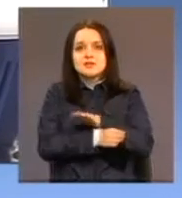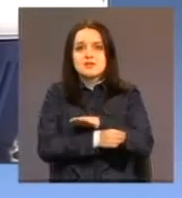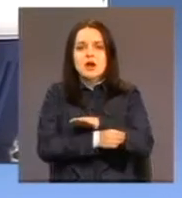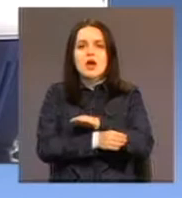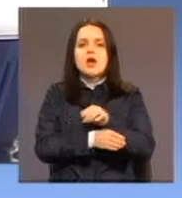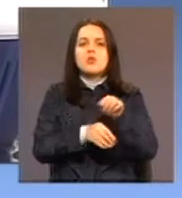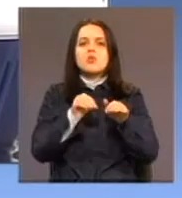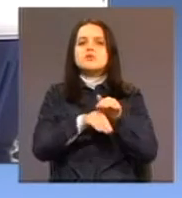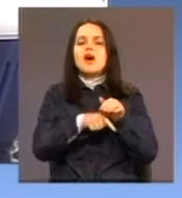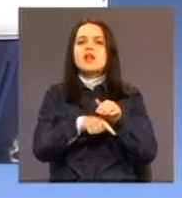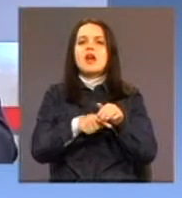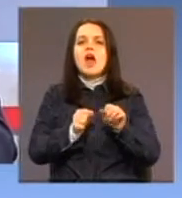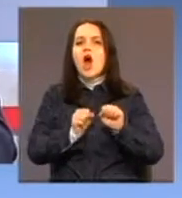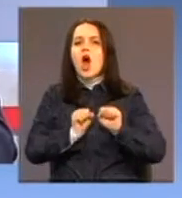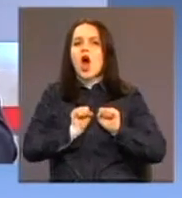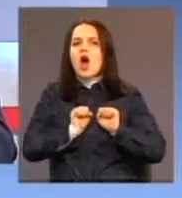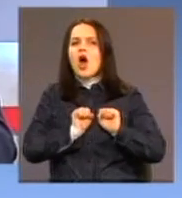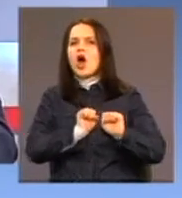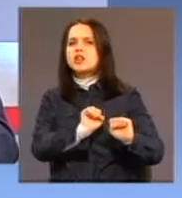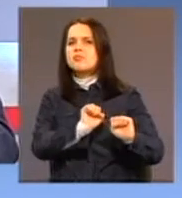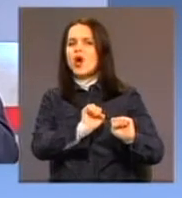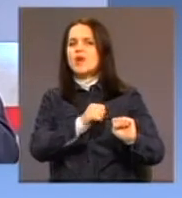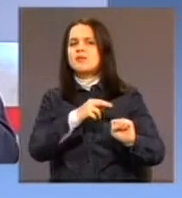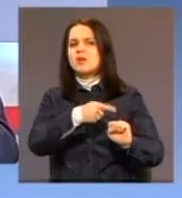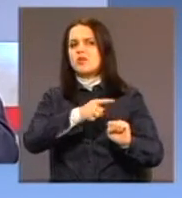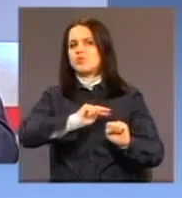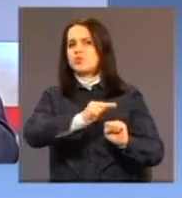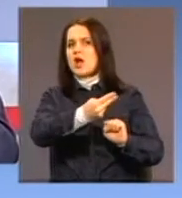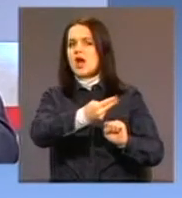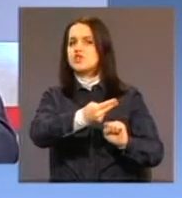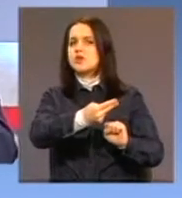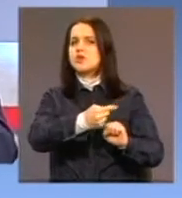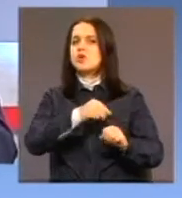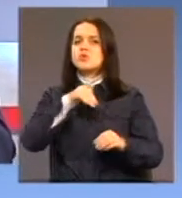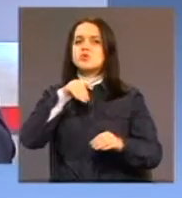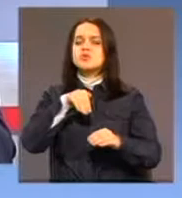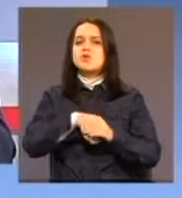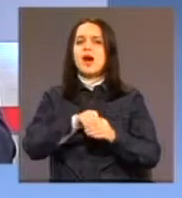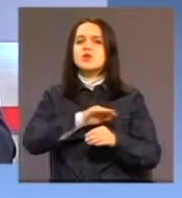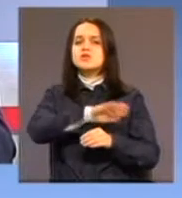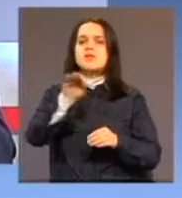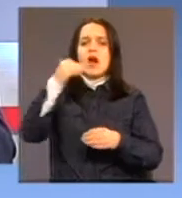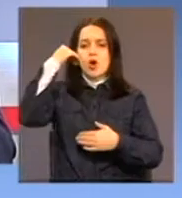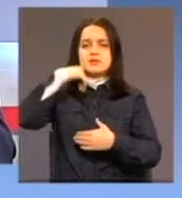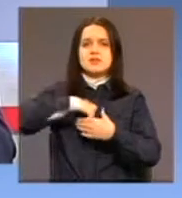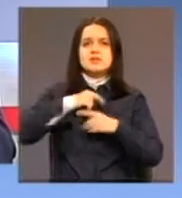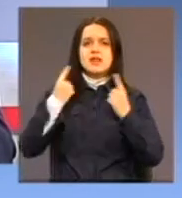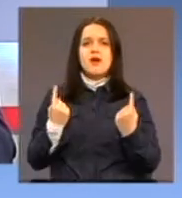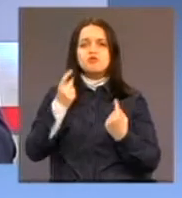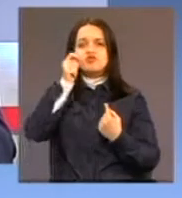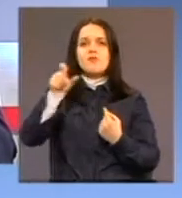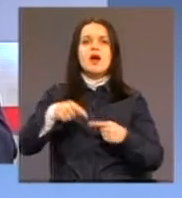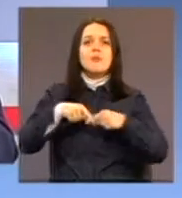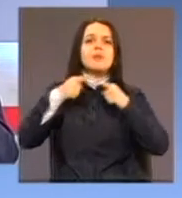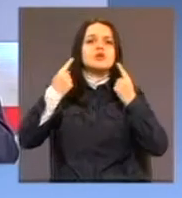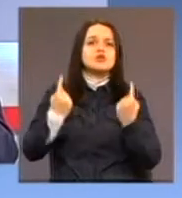otporu prema drugačijem, što u biti svakog čovjeka postoji. Naša sredina sama po